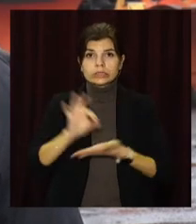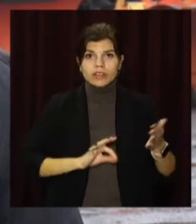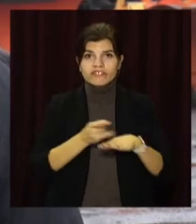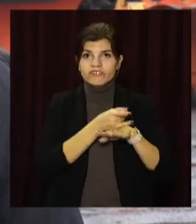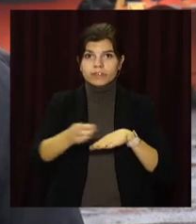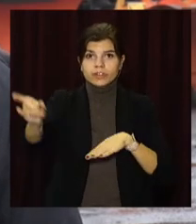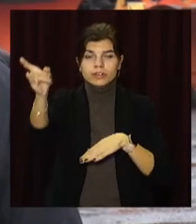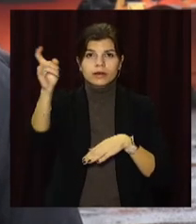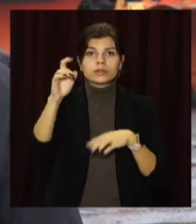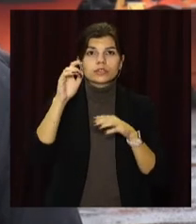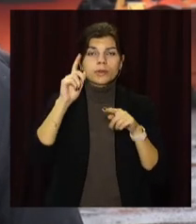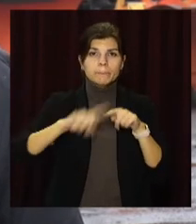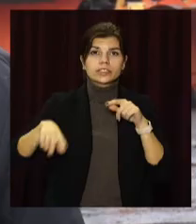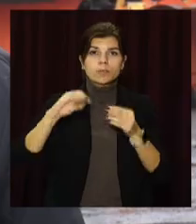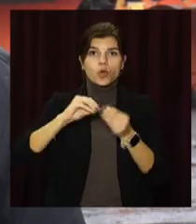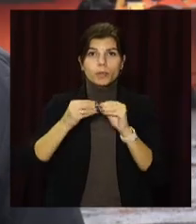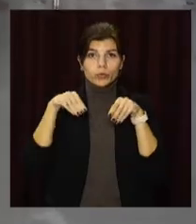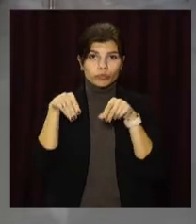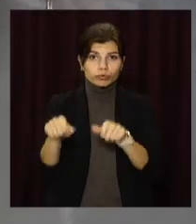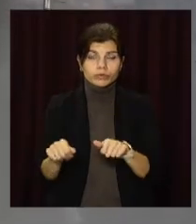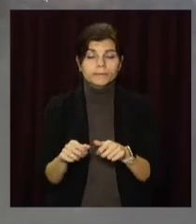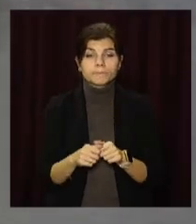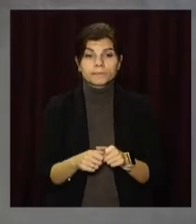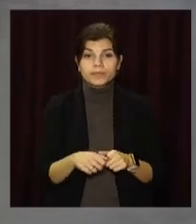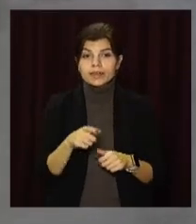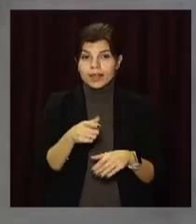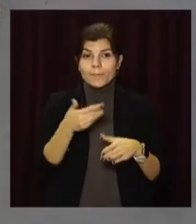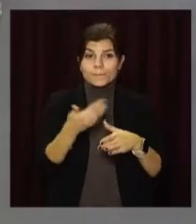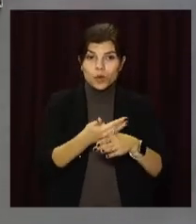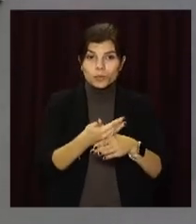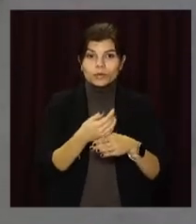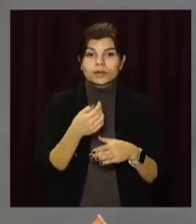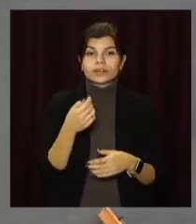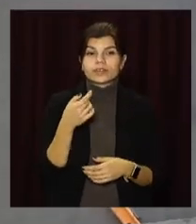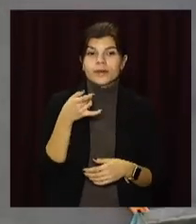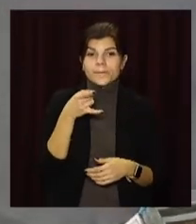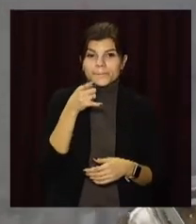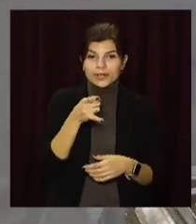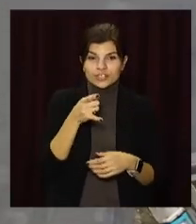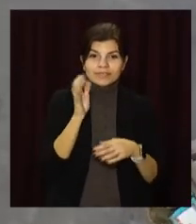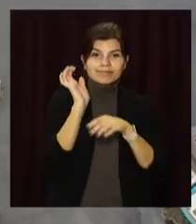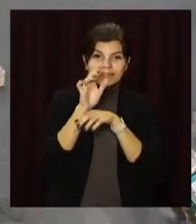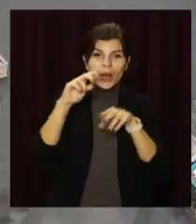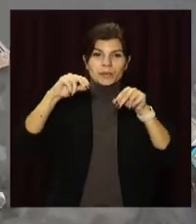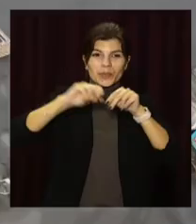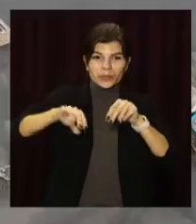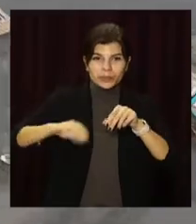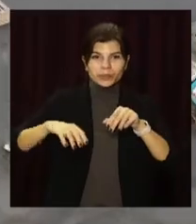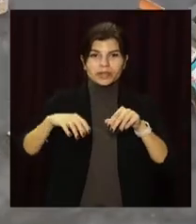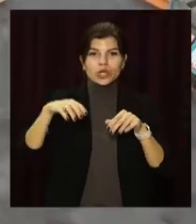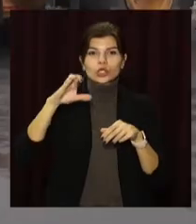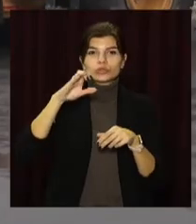дорогу та оперативно розчищати або посипати її. У підмогу дорожникам автогрейдери, навантажувачі, піскорозкидачі,